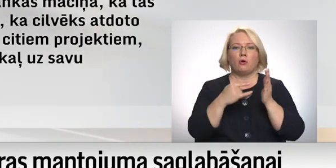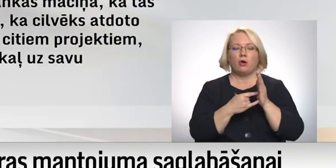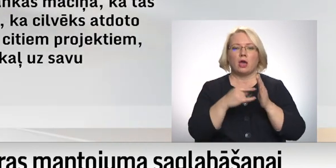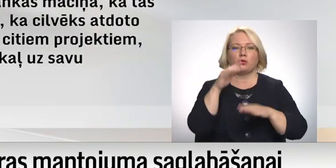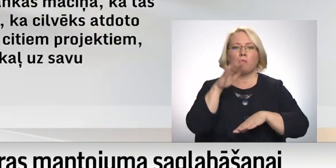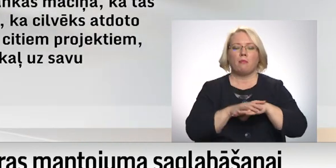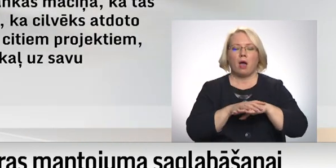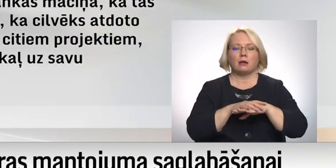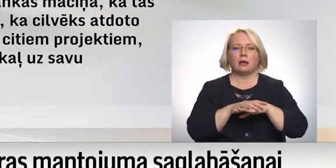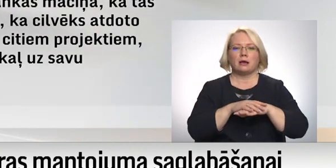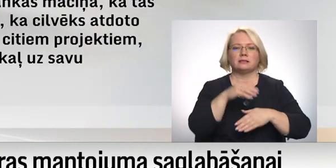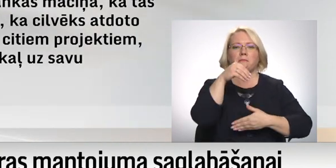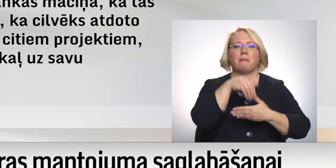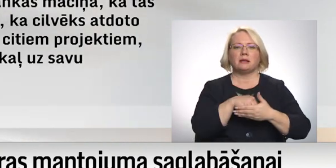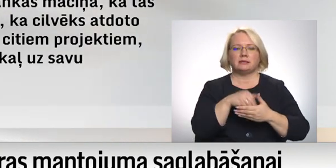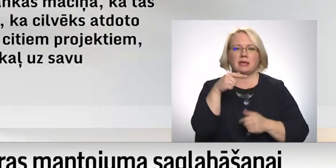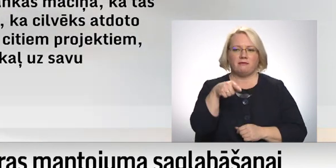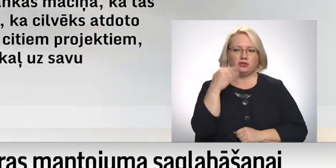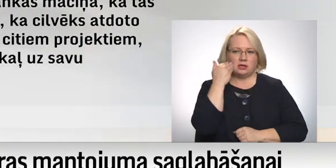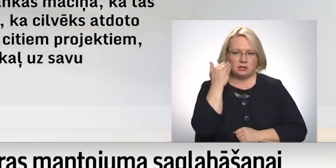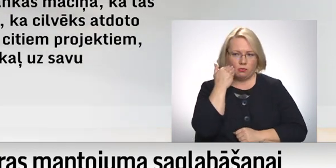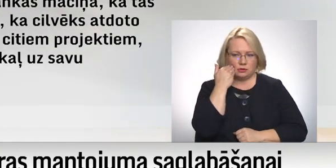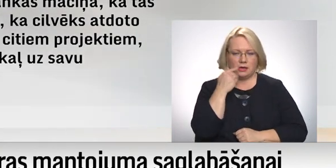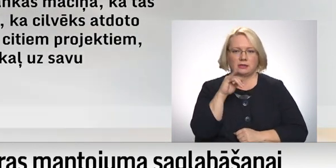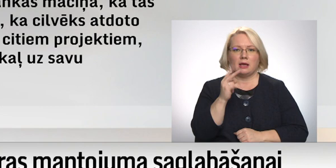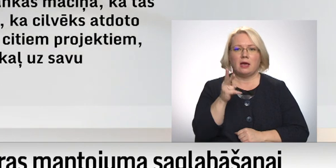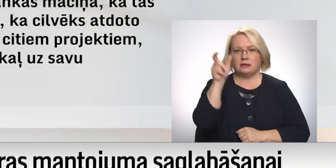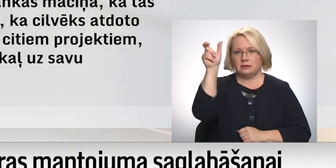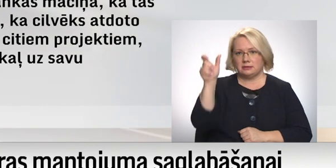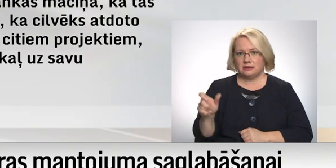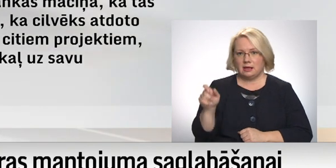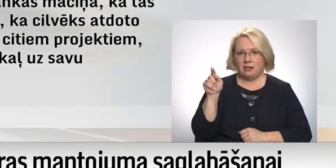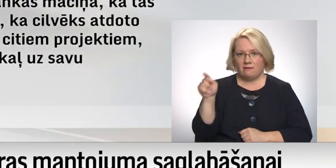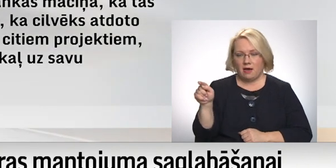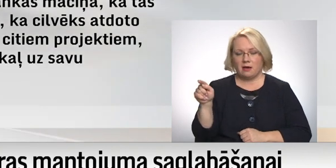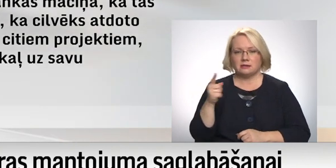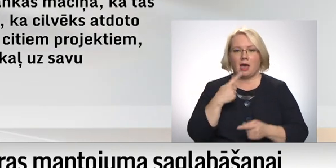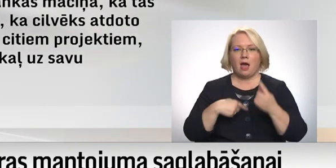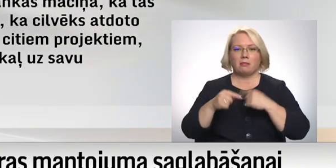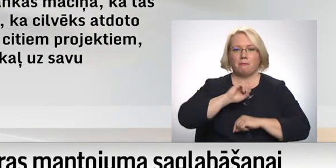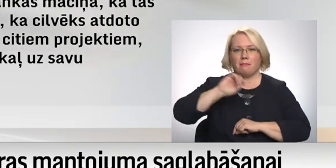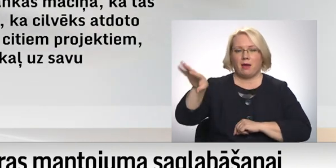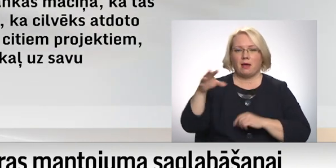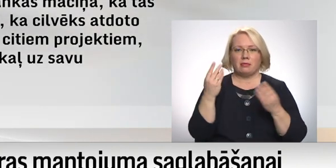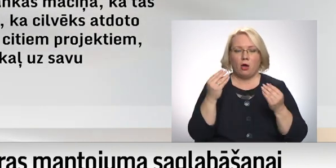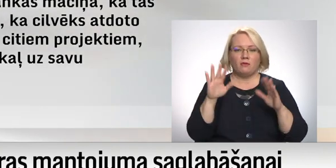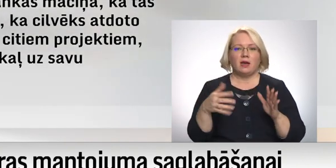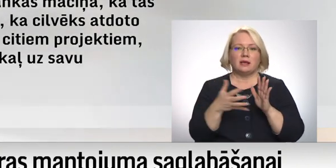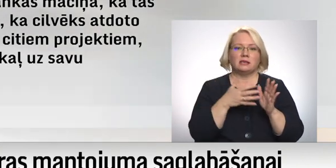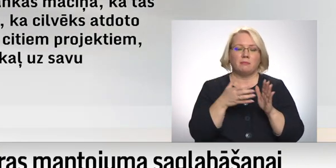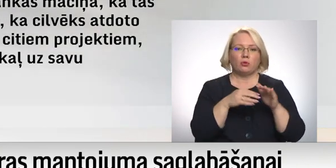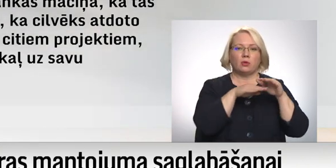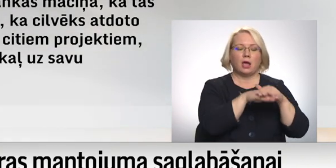Projektu bankas matiņā, kā viņš mums saucās. Tas nozīmē, cilvēks atgriezt to naudu var izmantot vai no citiem